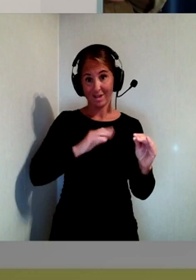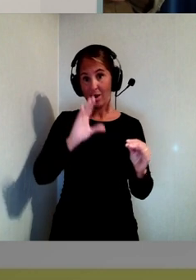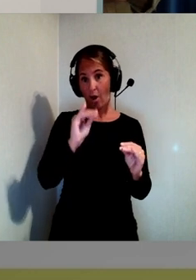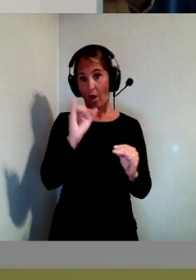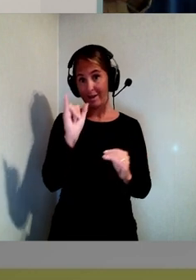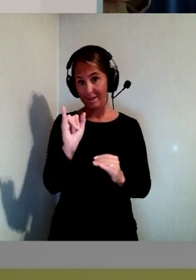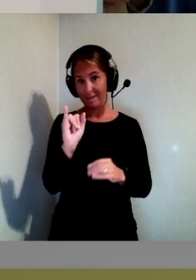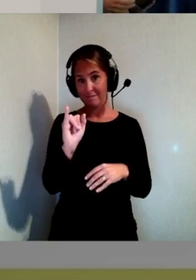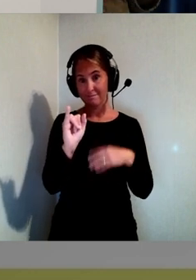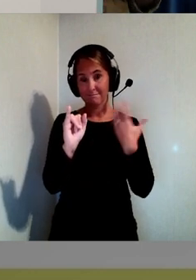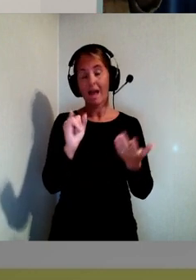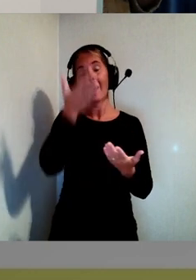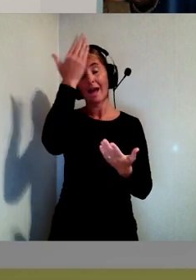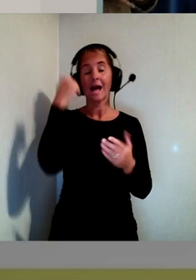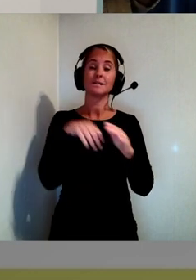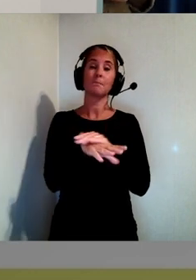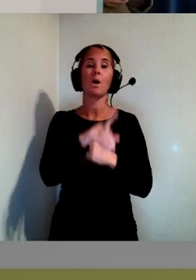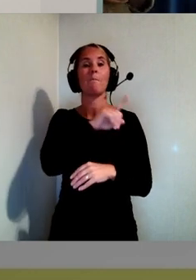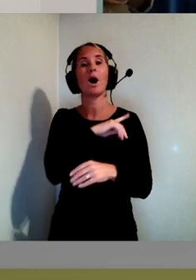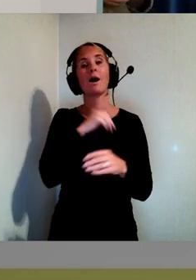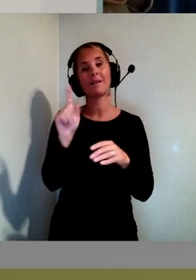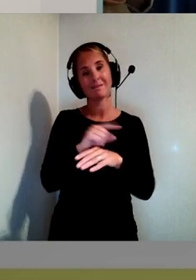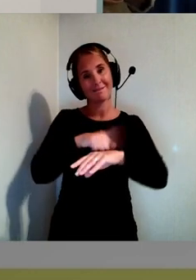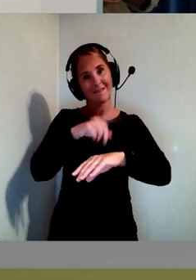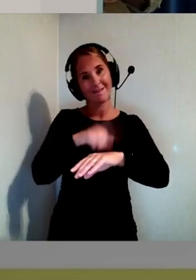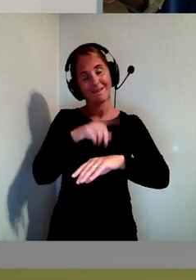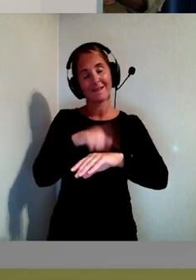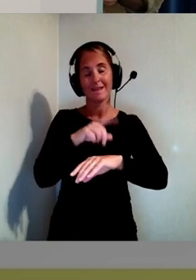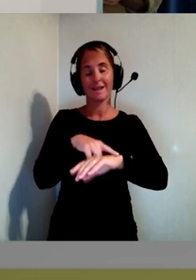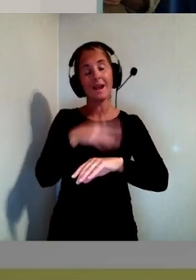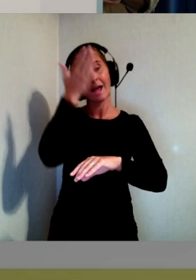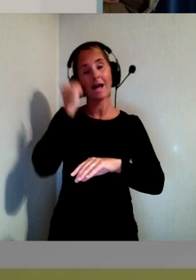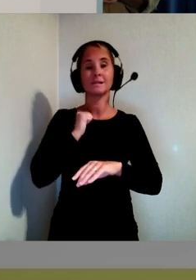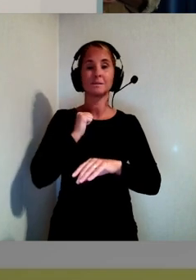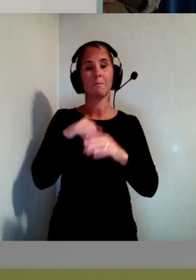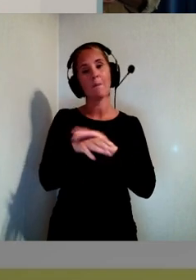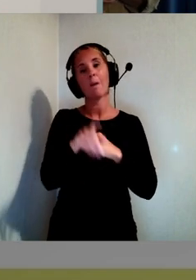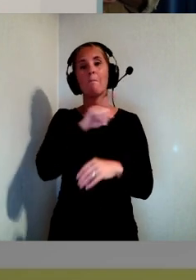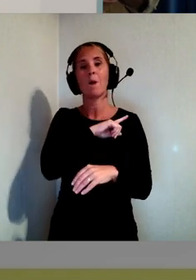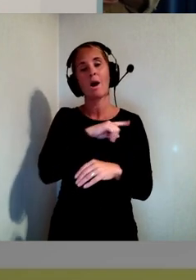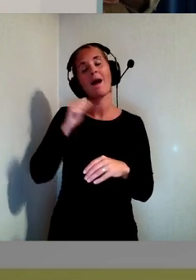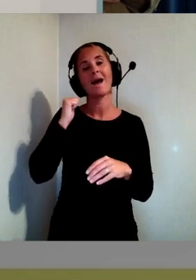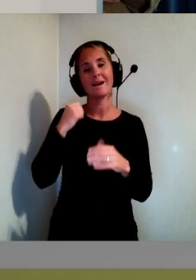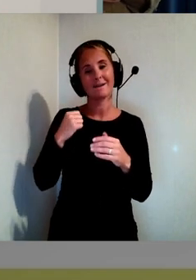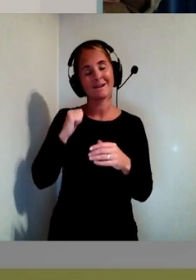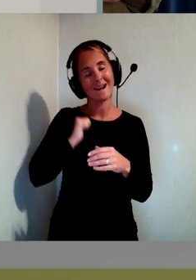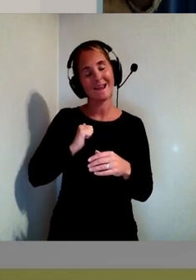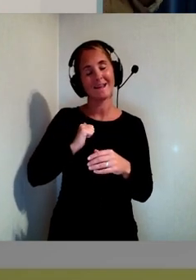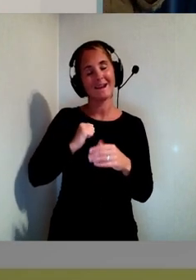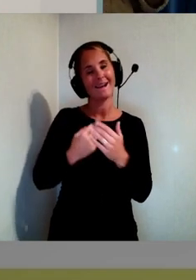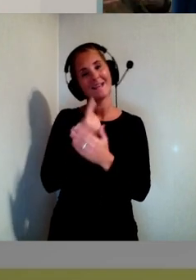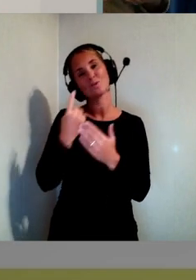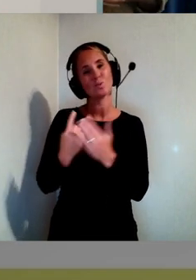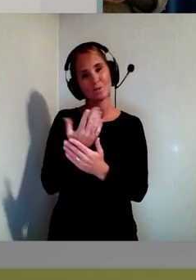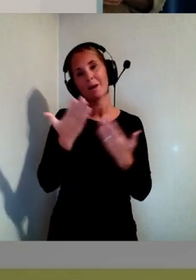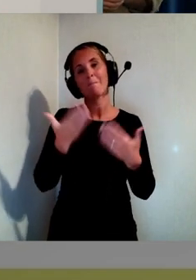spara väldigt mycket tid. Man kan spara väldigt mycket resurser som man i bästa fall kan använda på